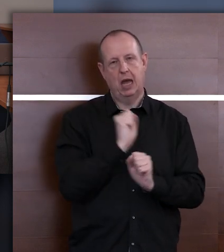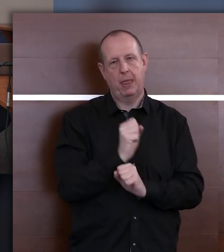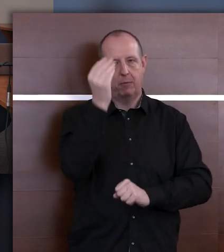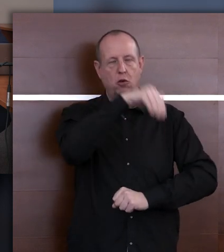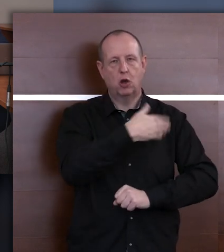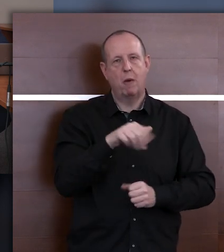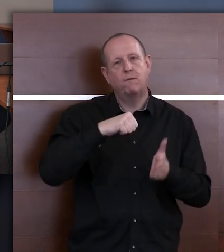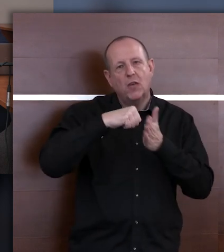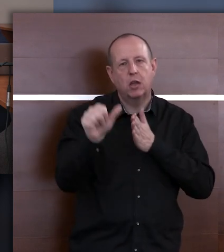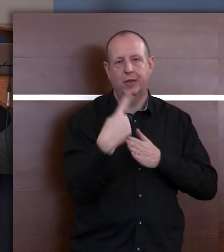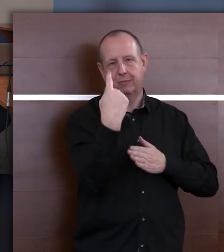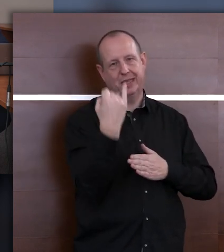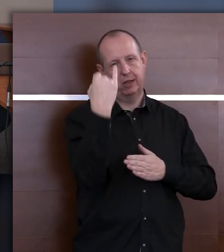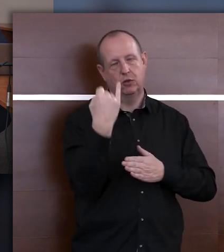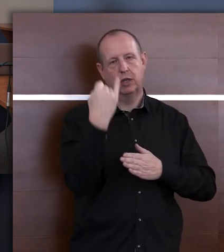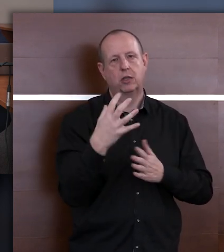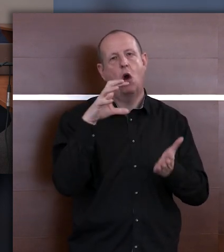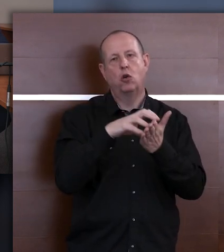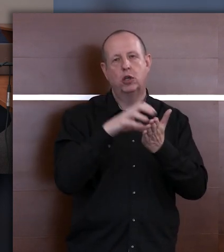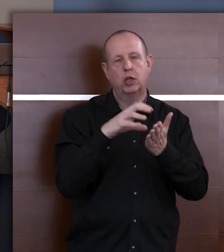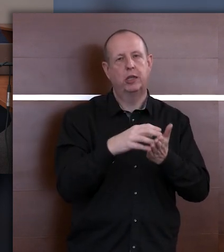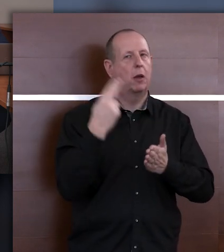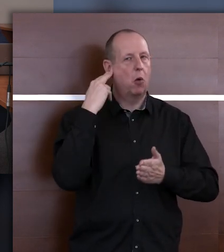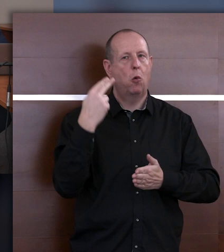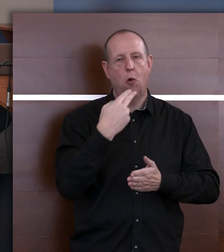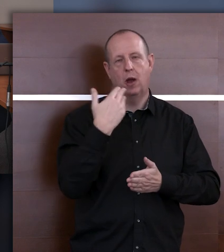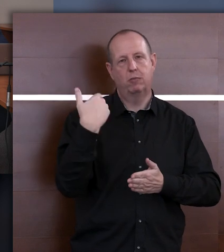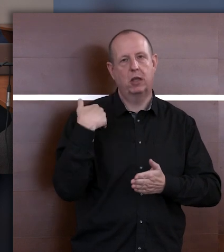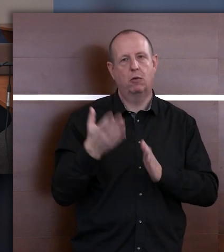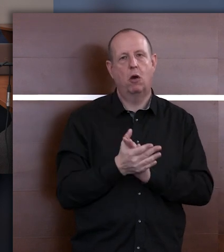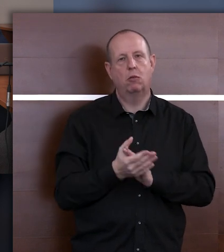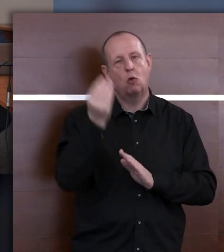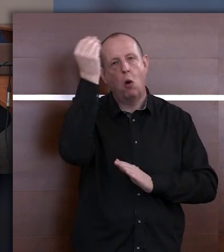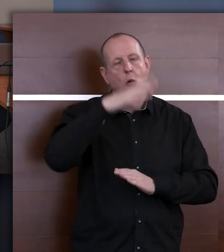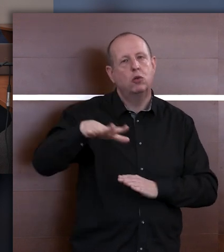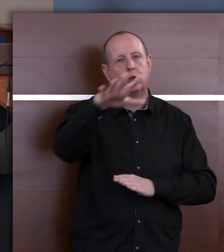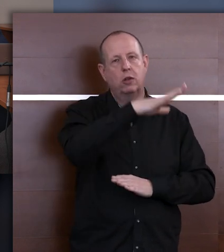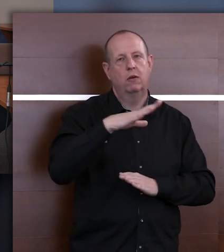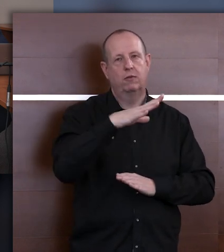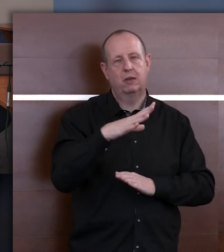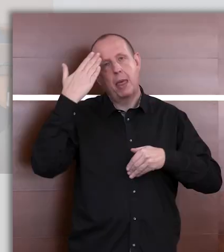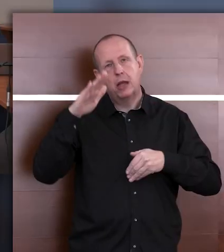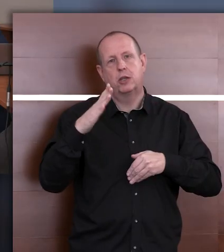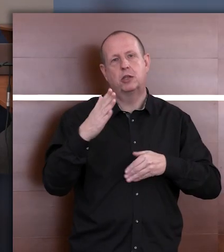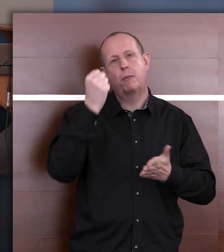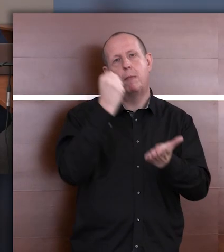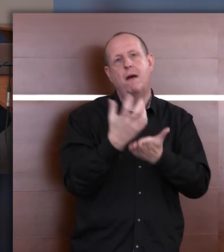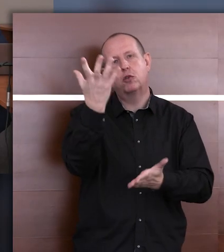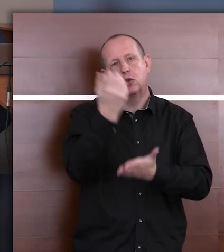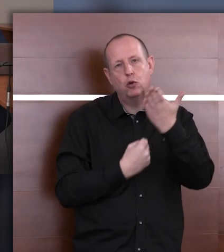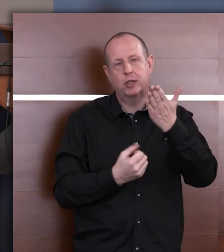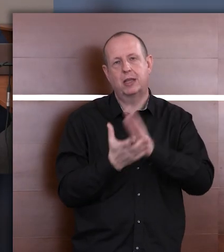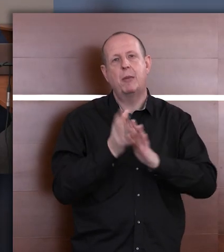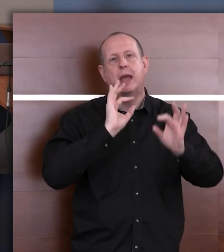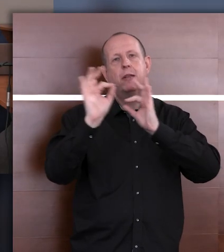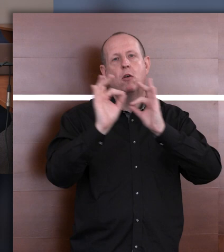jednego dziecka, które miało orzeczenie z tego tytułu, że było niesłyszące, ale ci uczniowie posługiwali się językiem polskim. Państwo znajdziecie